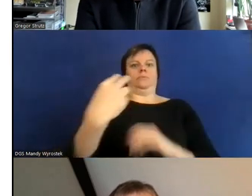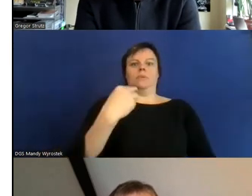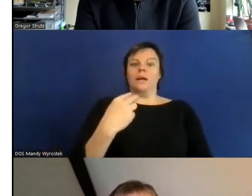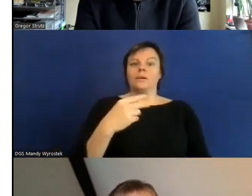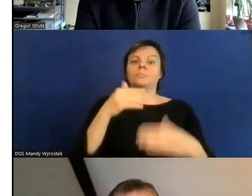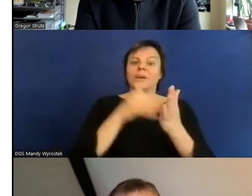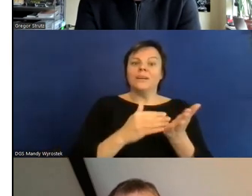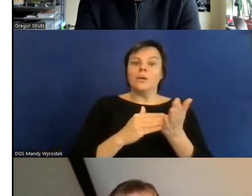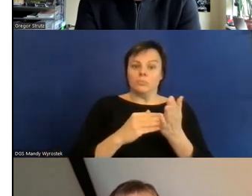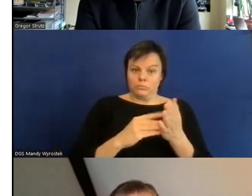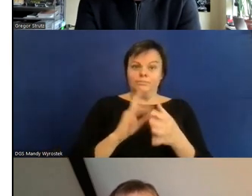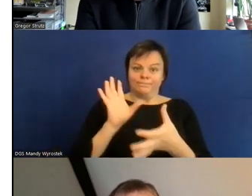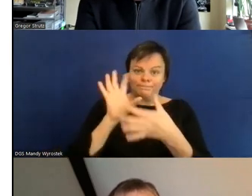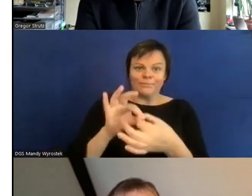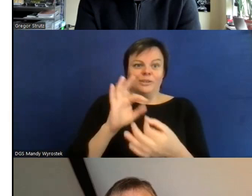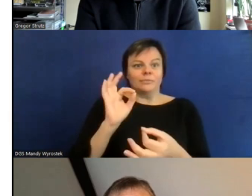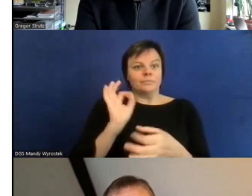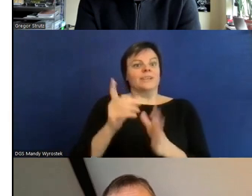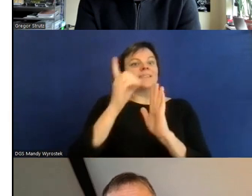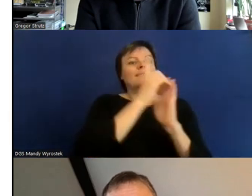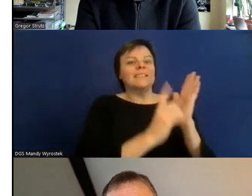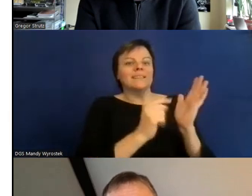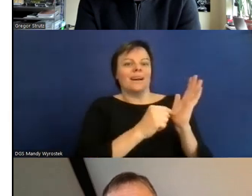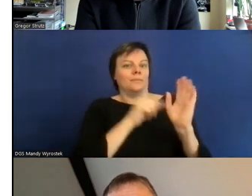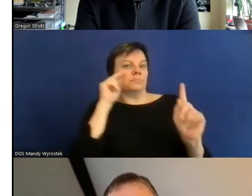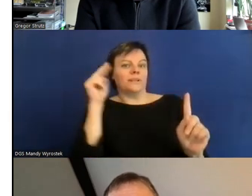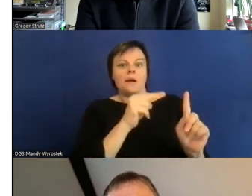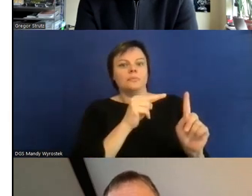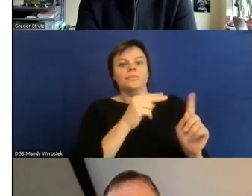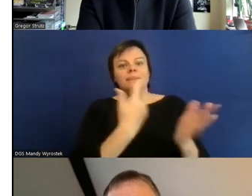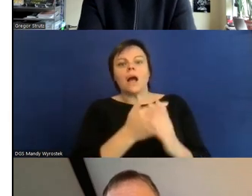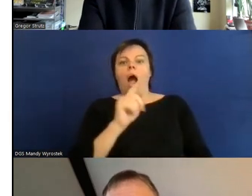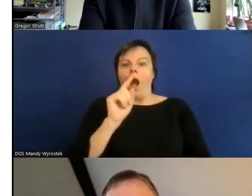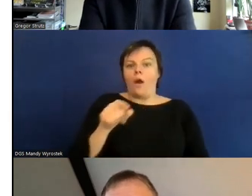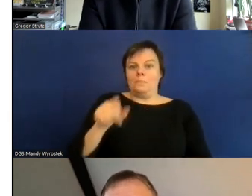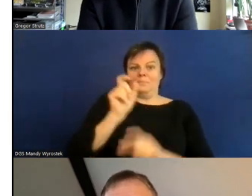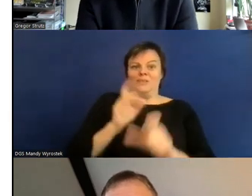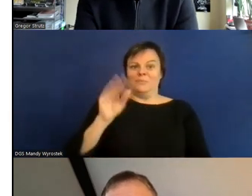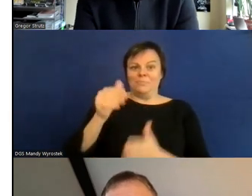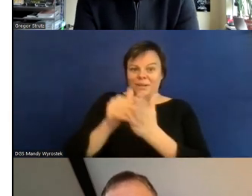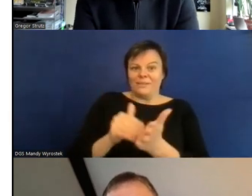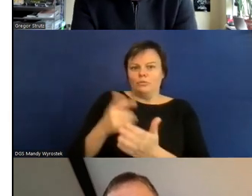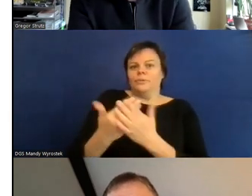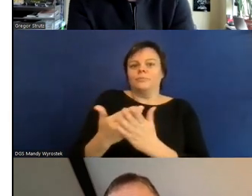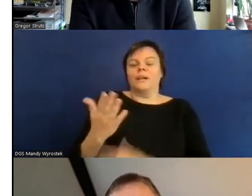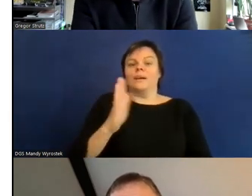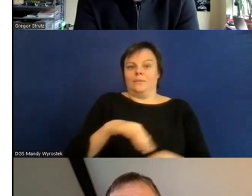zum Beispiel mit Kinderwagen als solche gerechnet werden nach der UN-Konvention